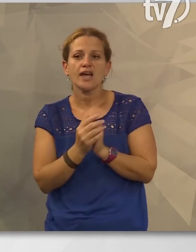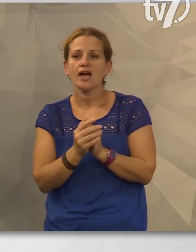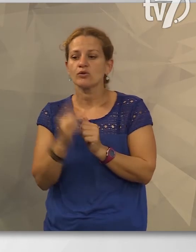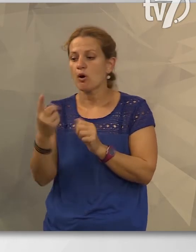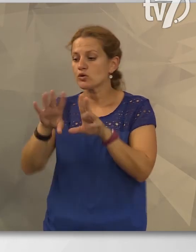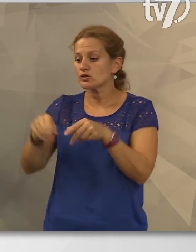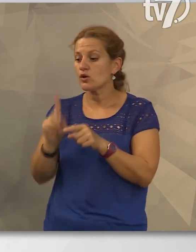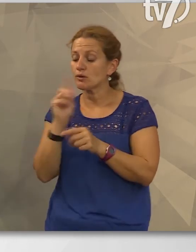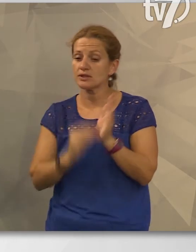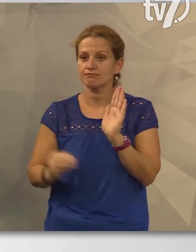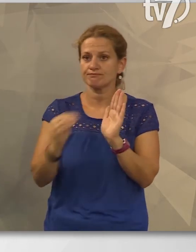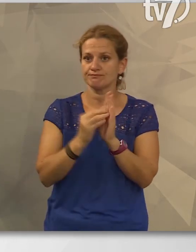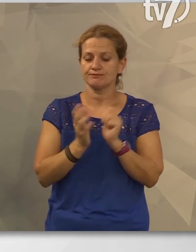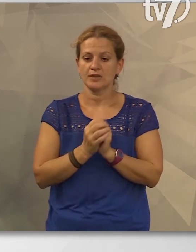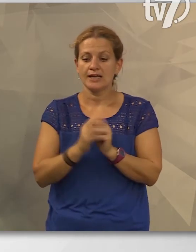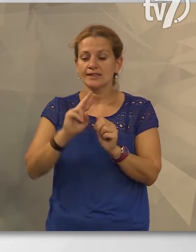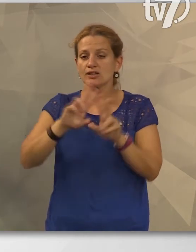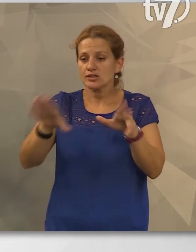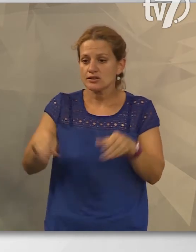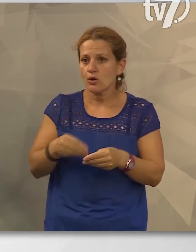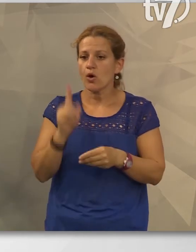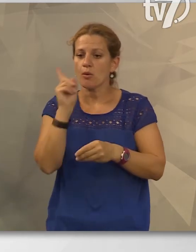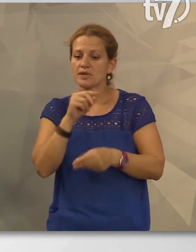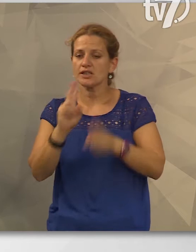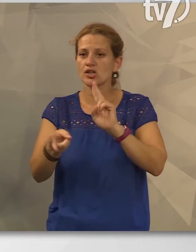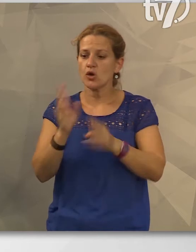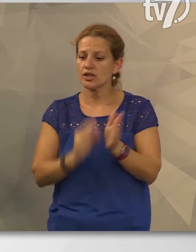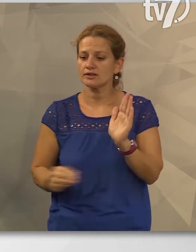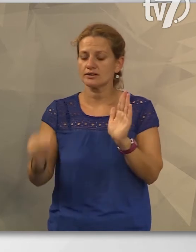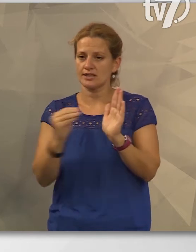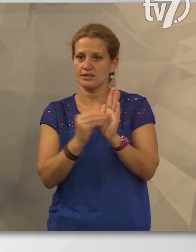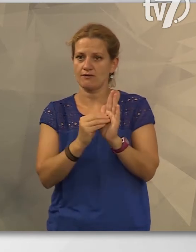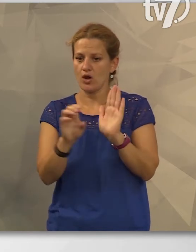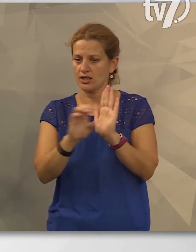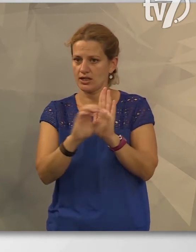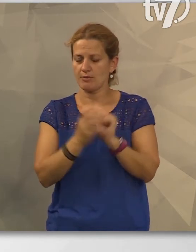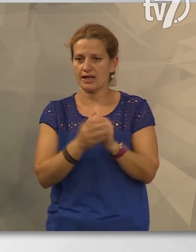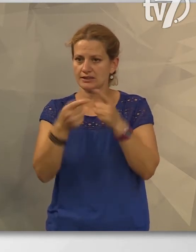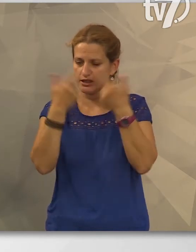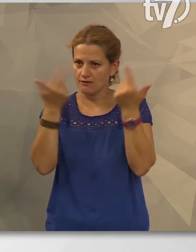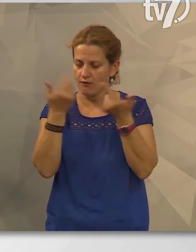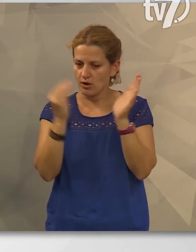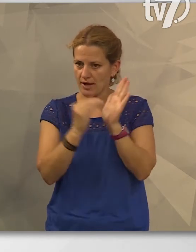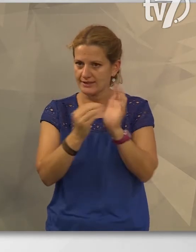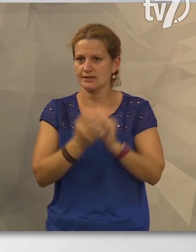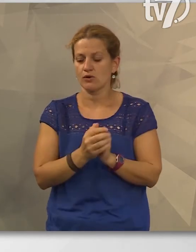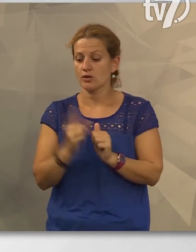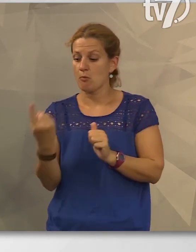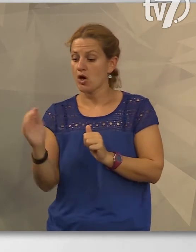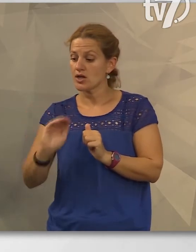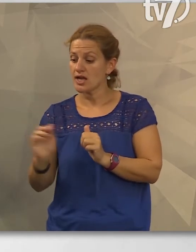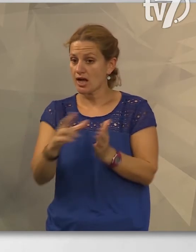szüleik. Tehát, hogy a szülő mit tesz föl, meg hogy teszük föl ezeket a képeket, meg információt a gyerek abszolút utánozza.